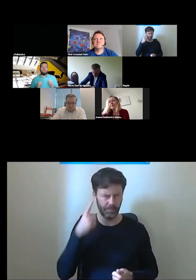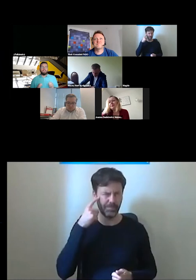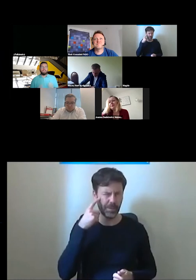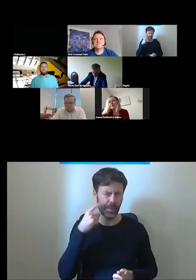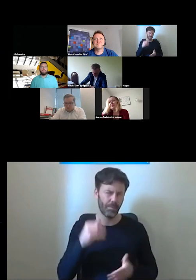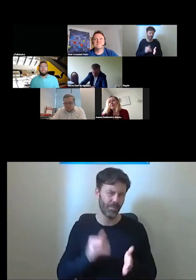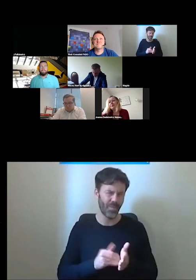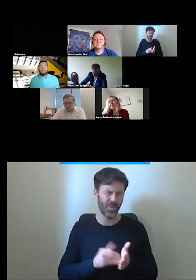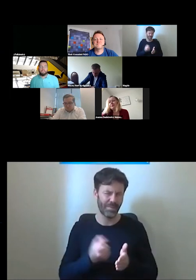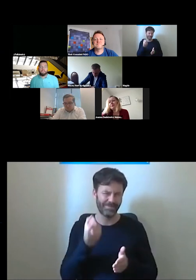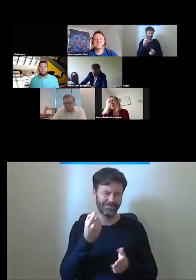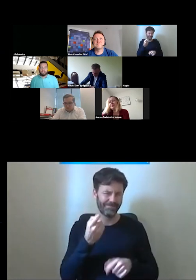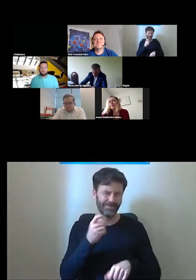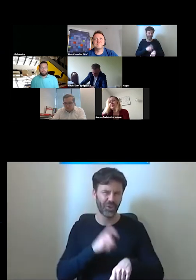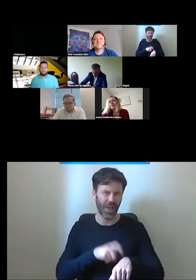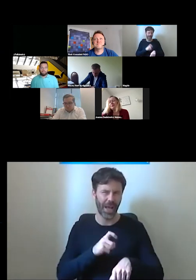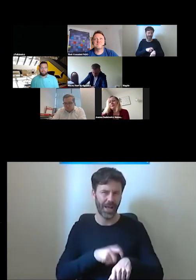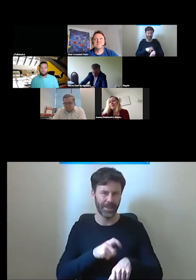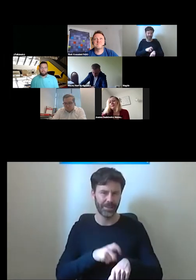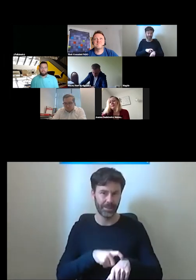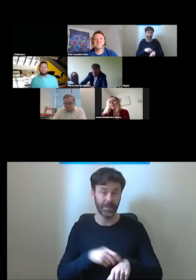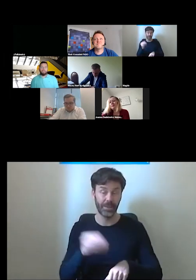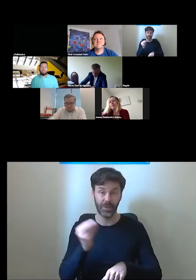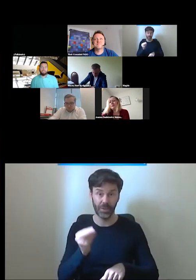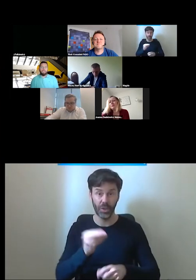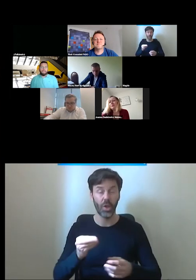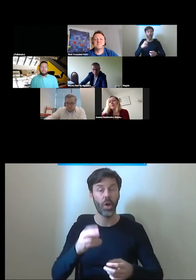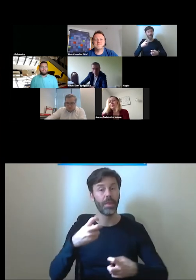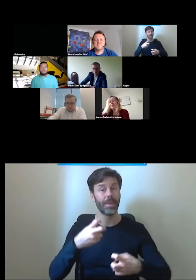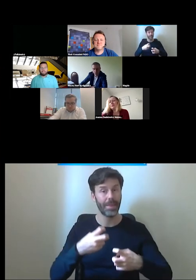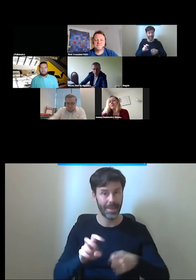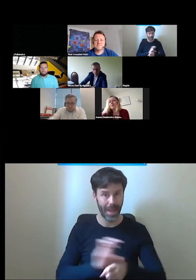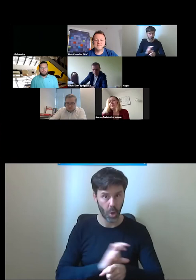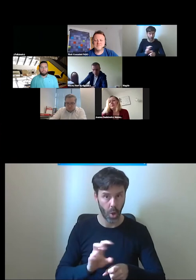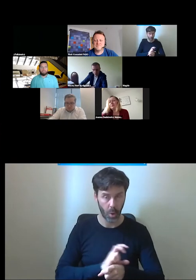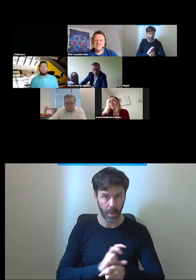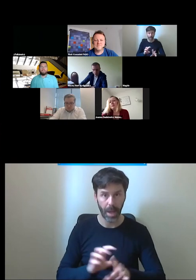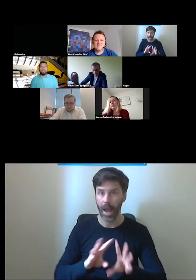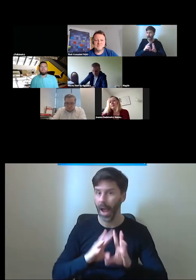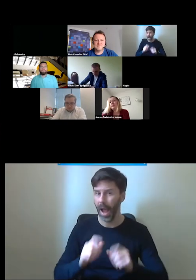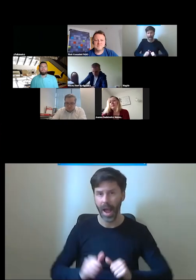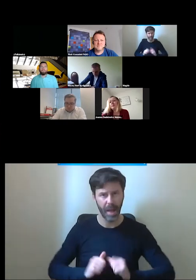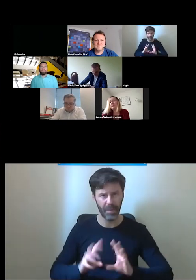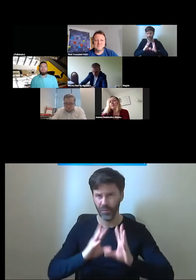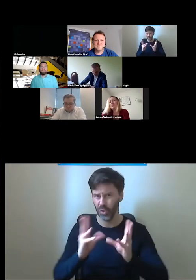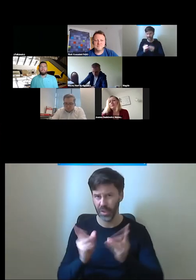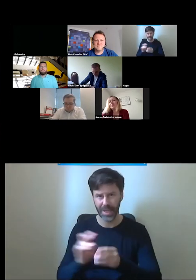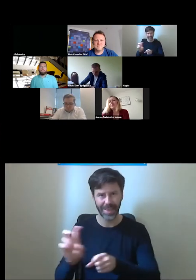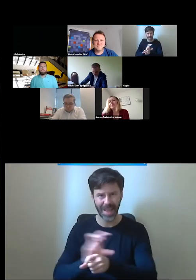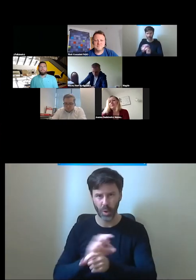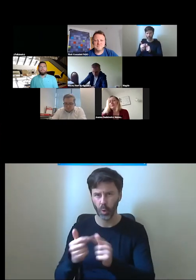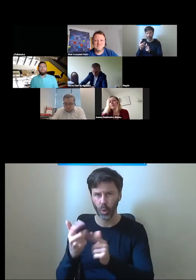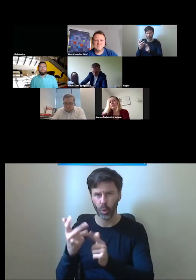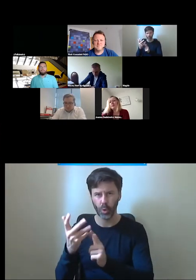troszeczkę jeszcze dopracowania tej technologii aby te wszystkie technologie były z możliwością takiego